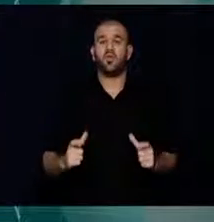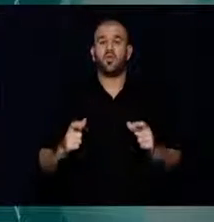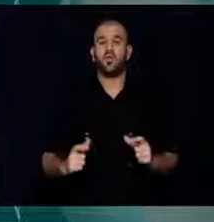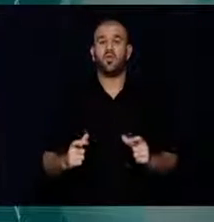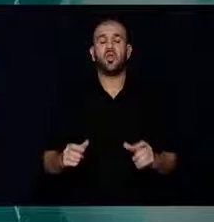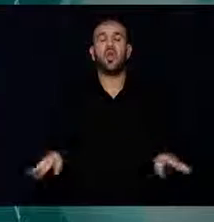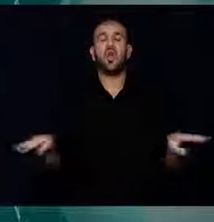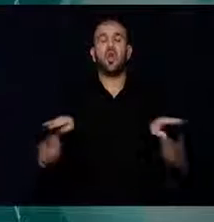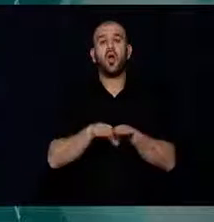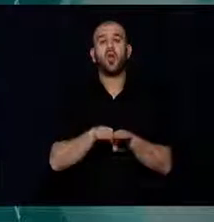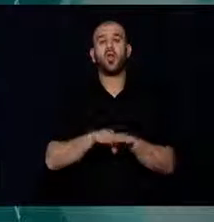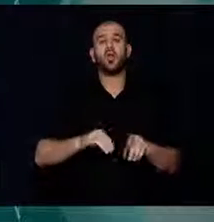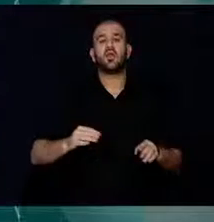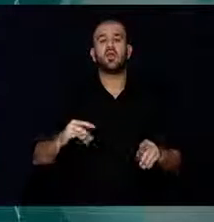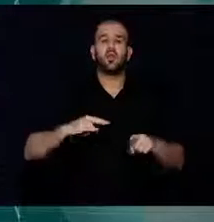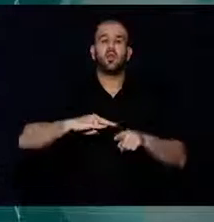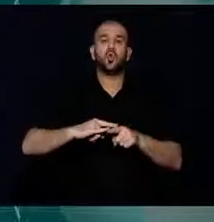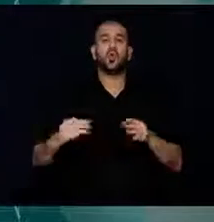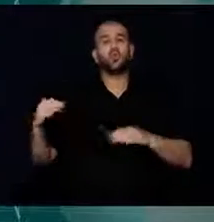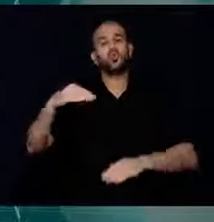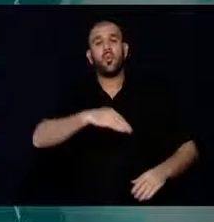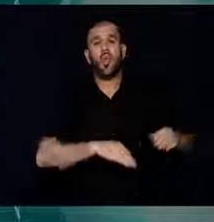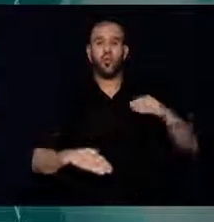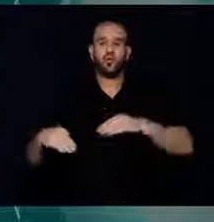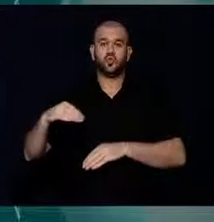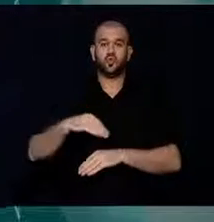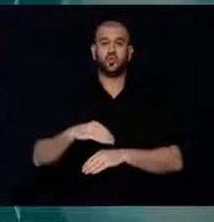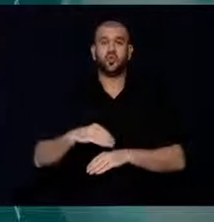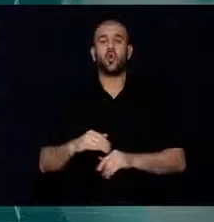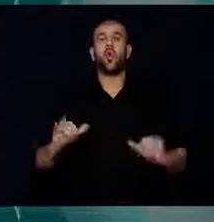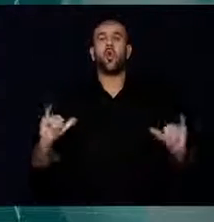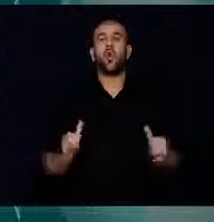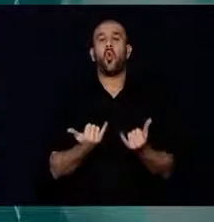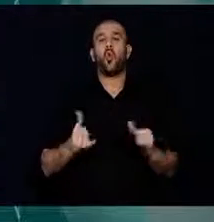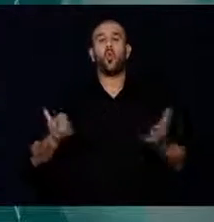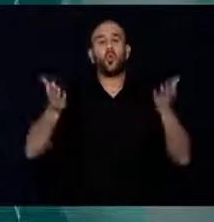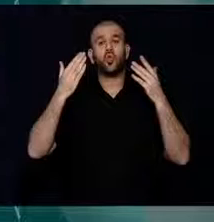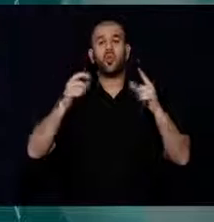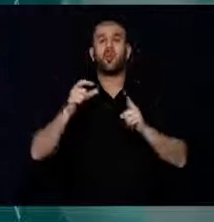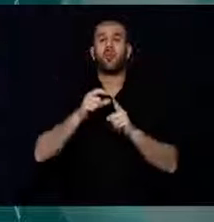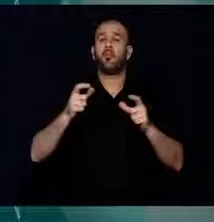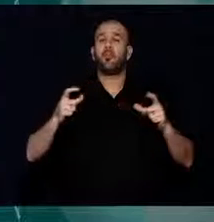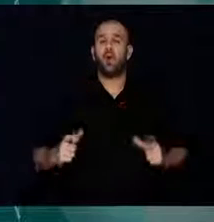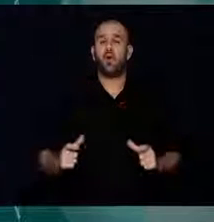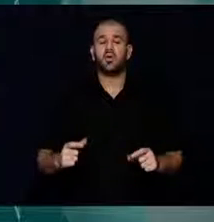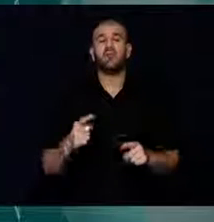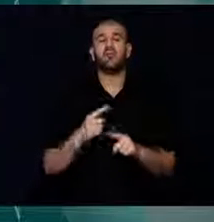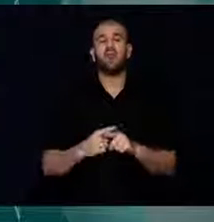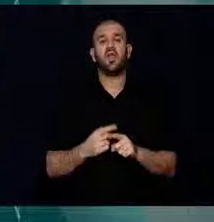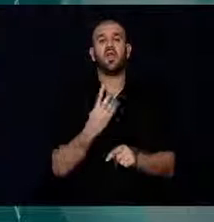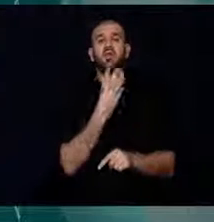Oyun parkı, ve 48 yataklı yatakhanenin yer alması öngörülüyor.